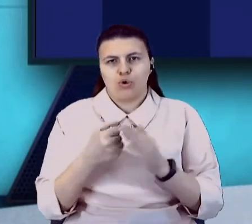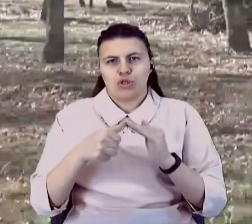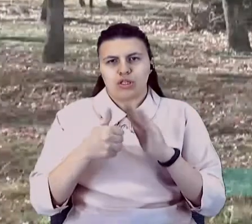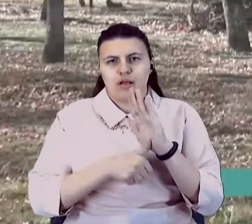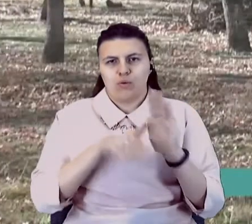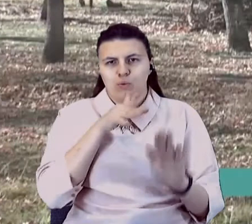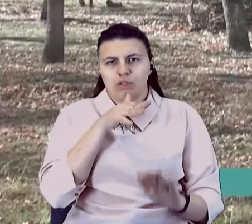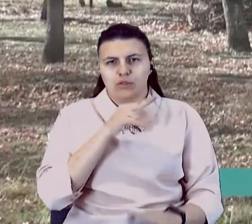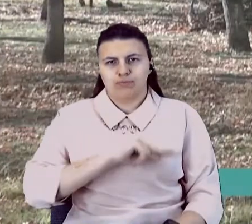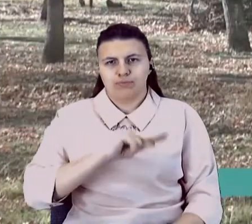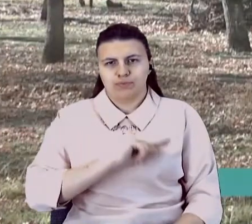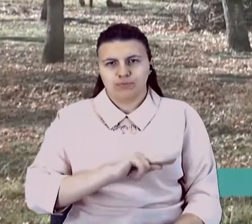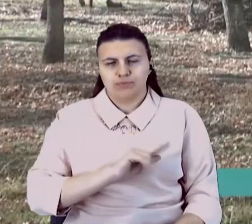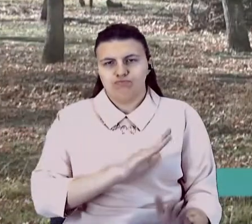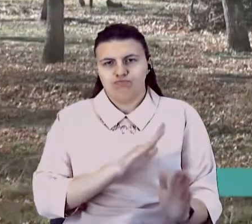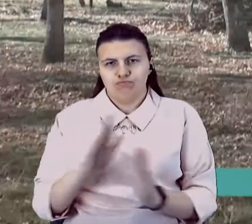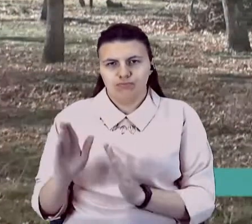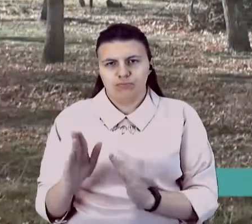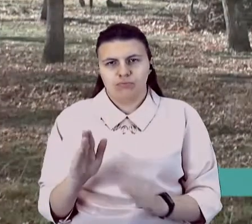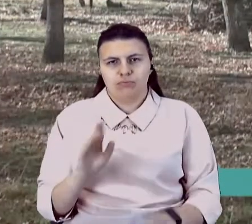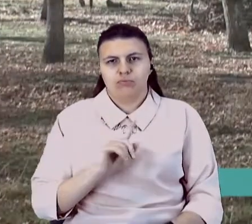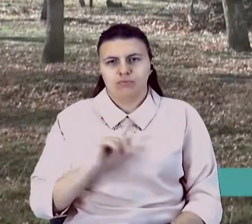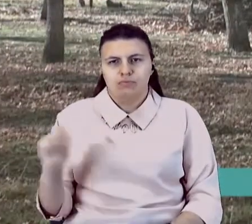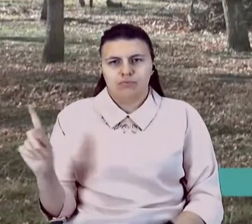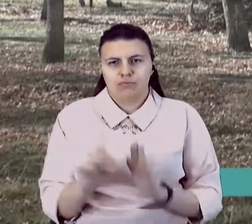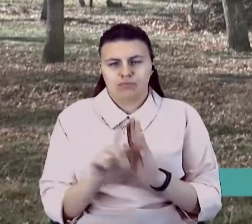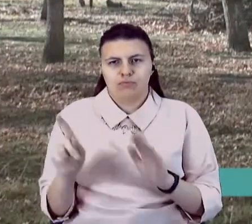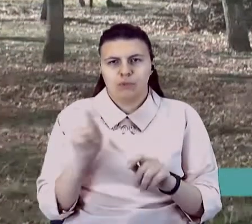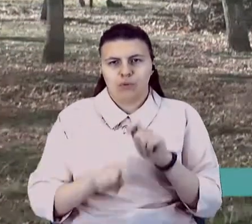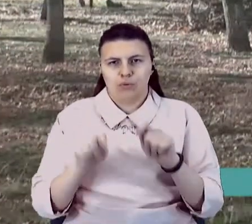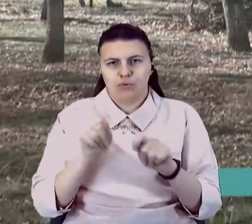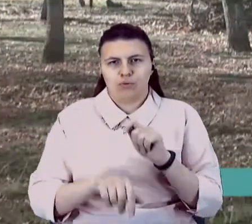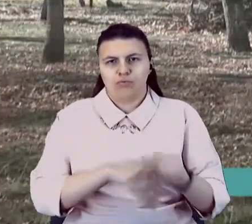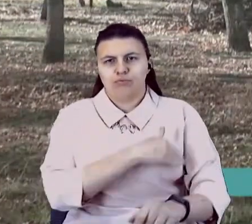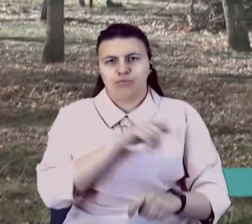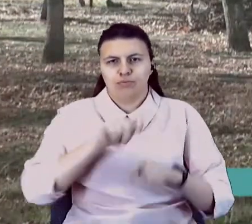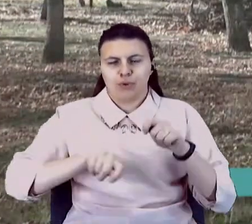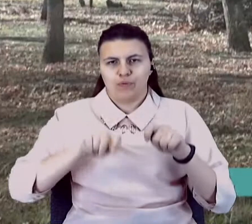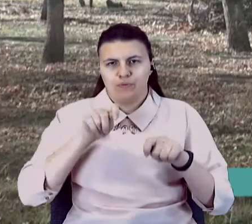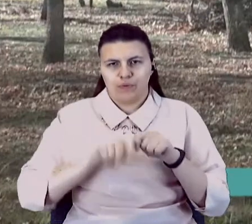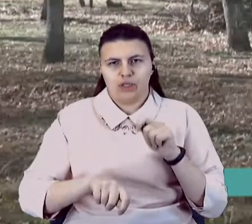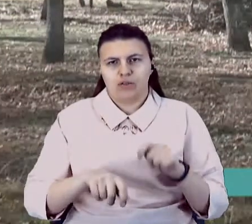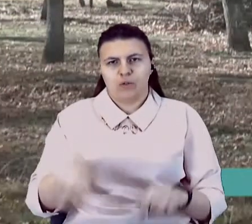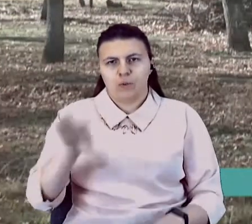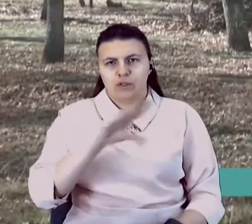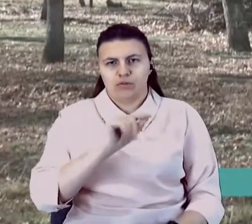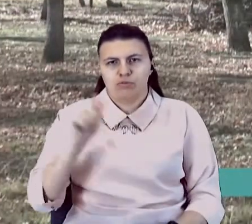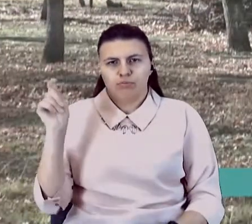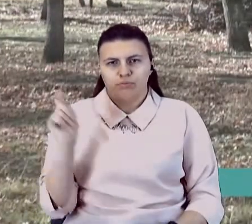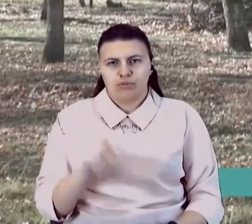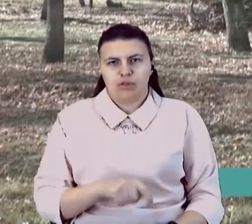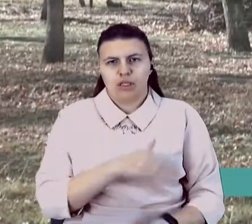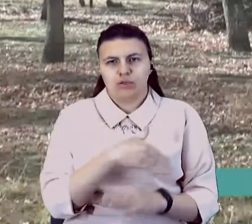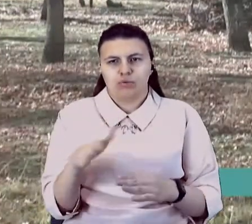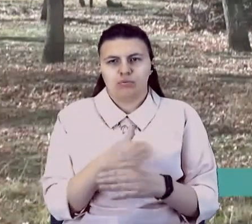При здійсненні контрольних операцій буде здійснюватися температурний скрінінг осіб, що перетинає лінію розмежування, а